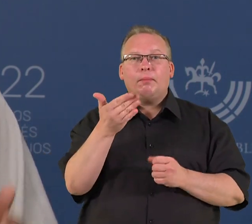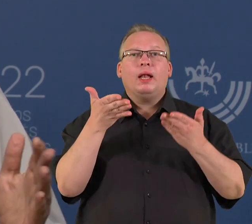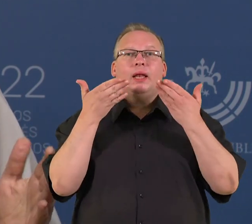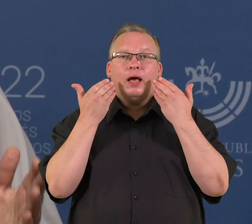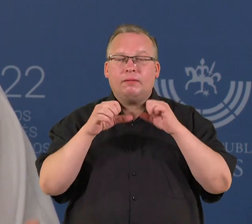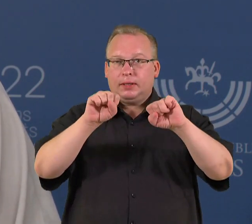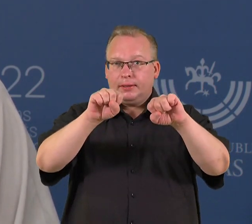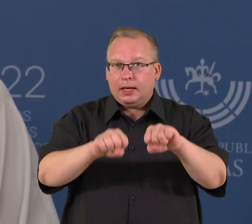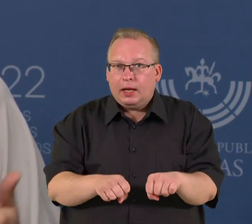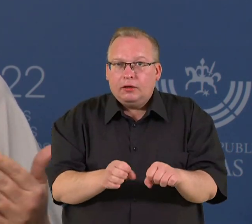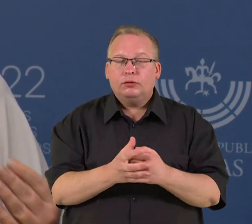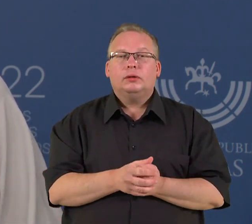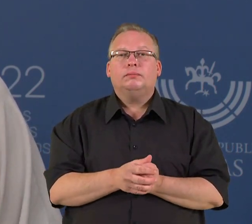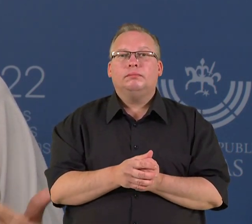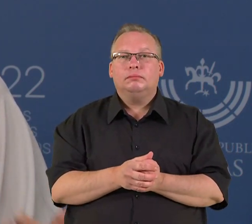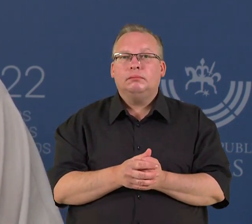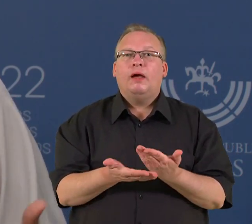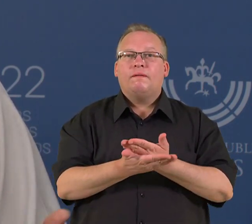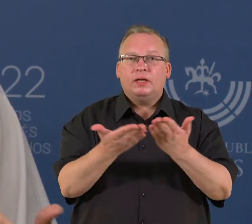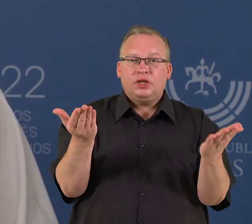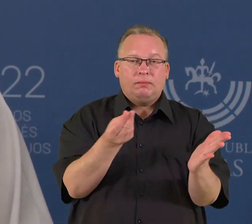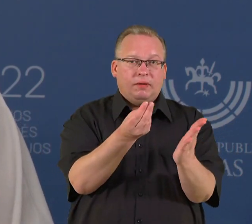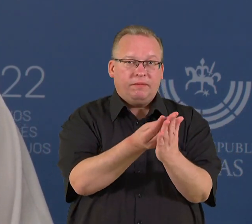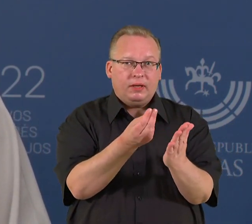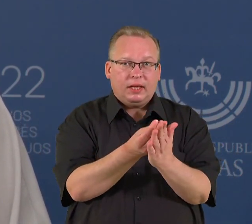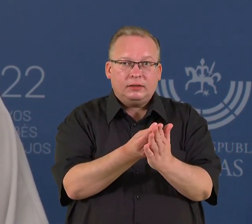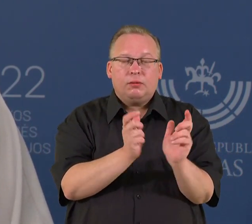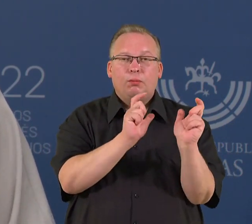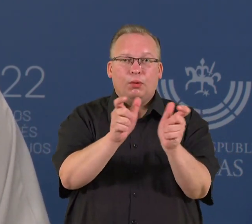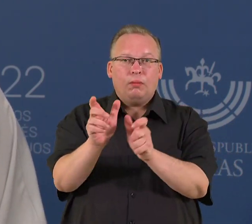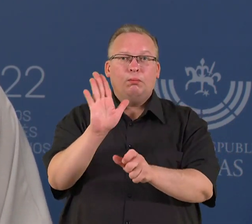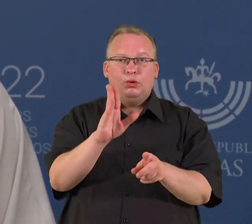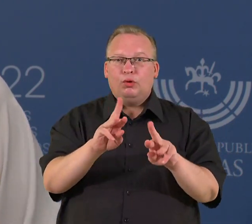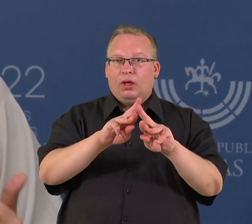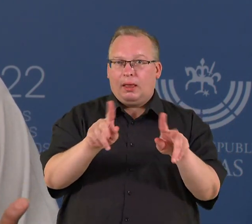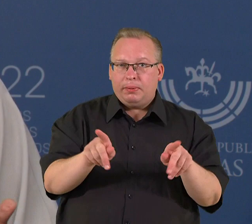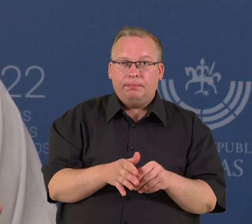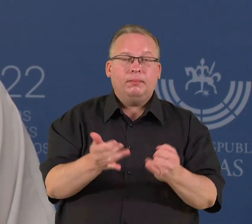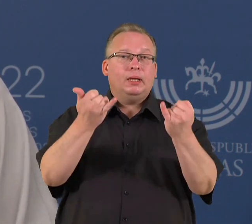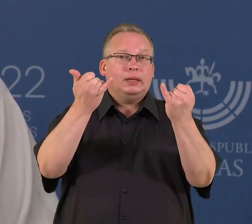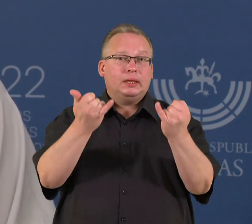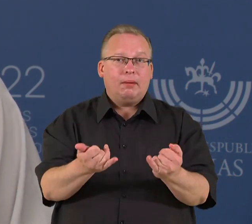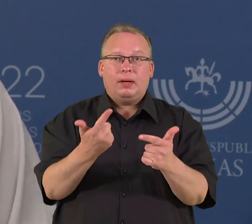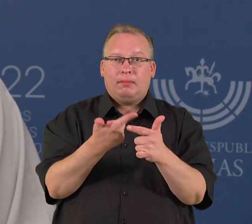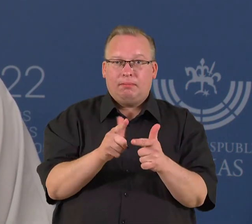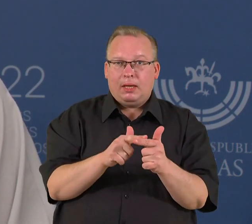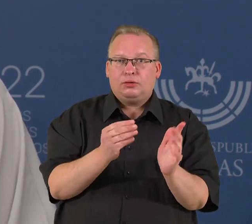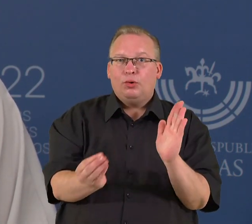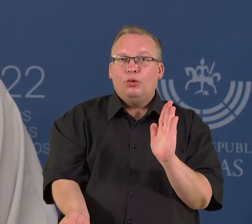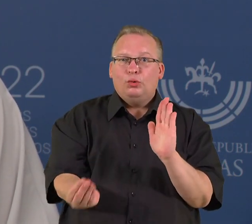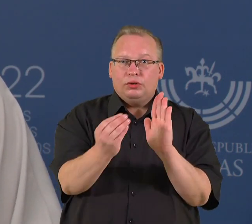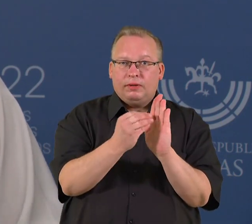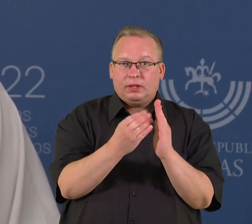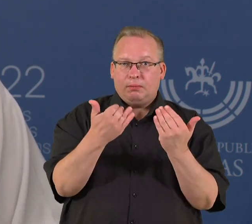lengvata, ir saskaita viešiesiams finansams, saskaita mokesčių mokėtojams būtų buvus tą pati. Bet dabar mes jau tą saskaitą užfiksavome